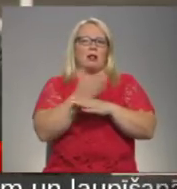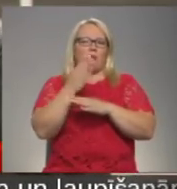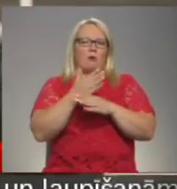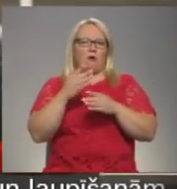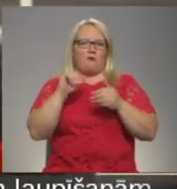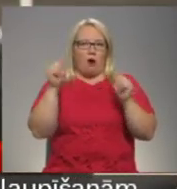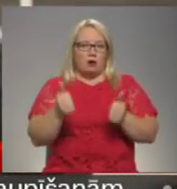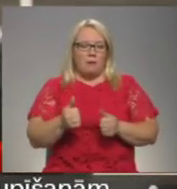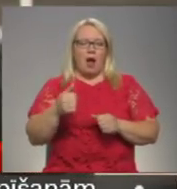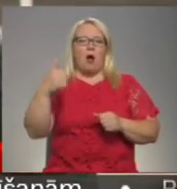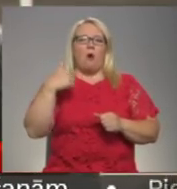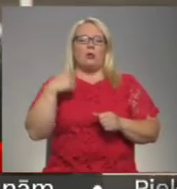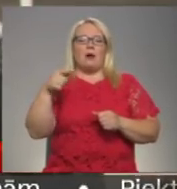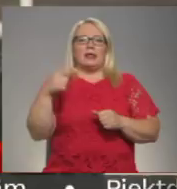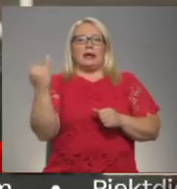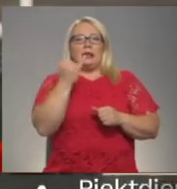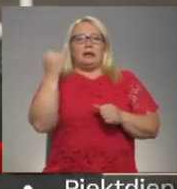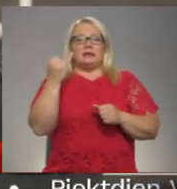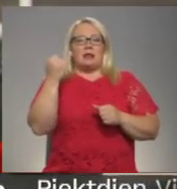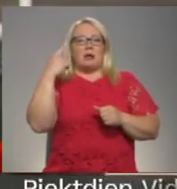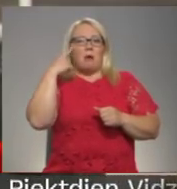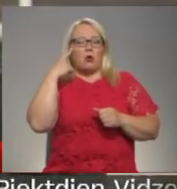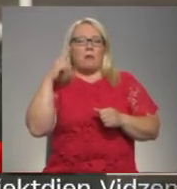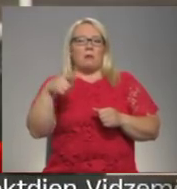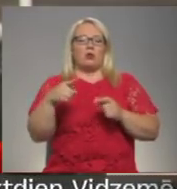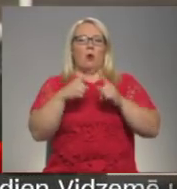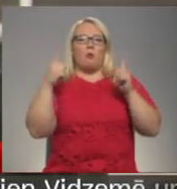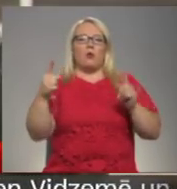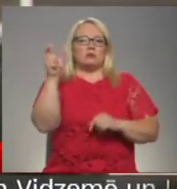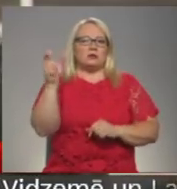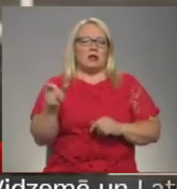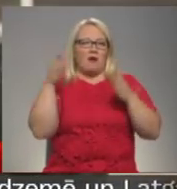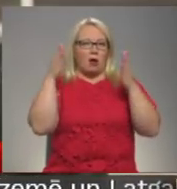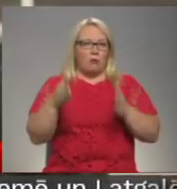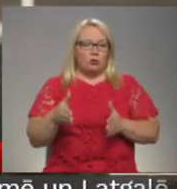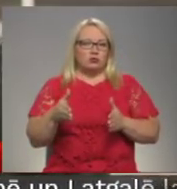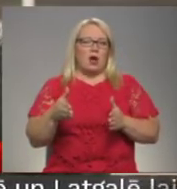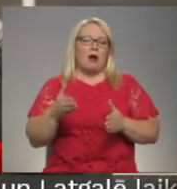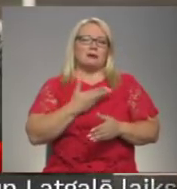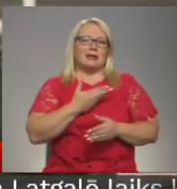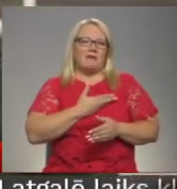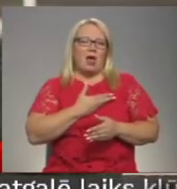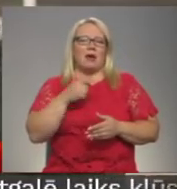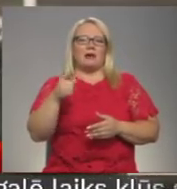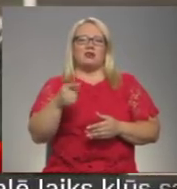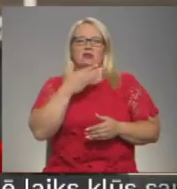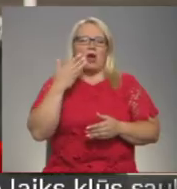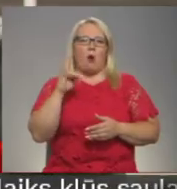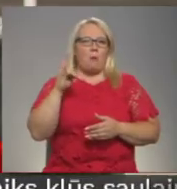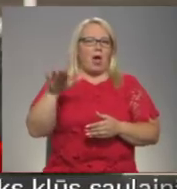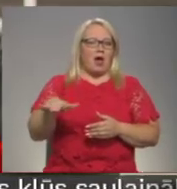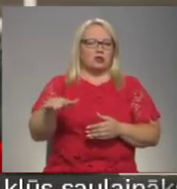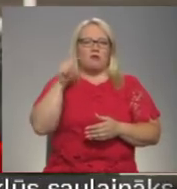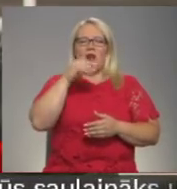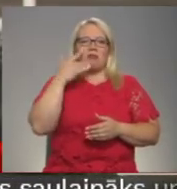Man šī ir interesanti padomāt par to. Posma cilvēka mūžā, kad viņš vairs nav bērns un viņš vēl īsti